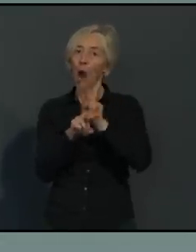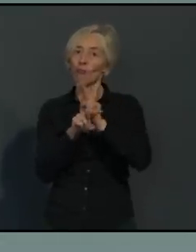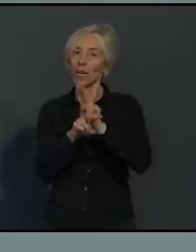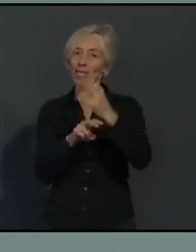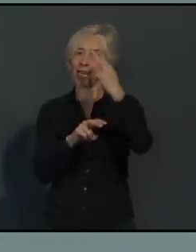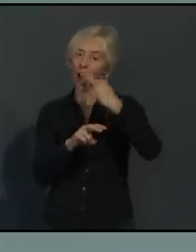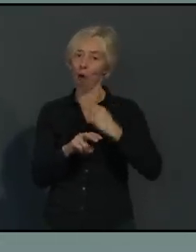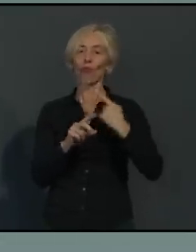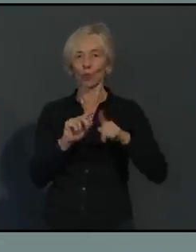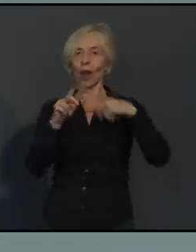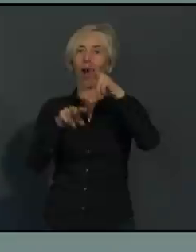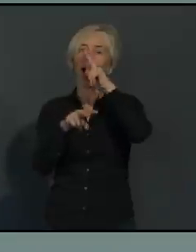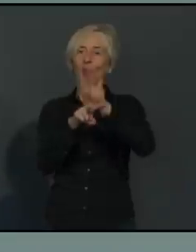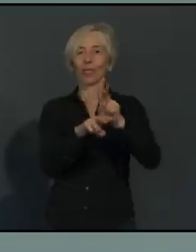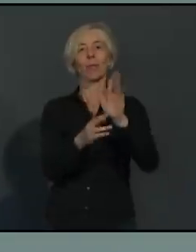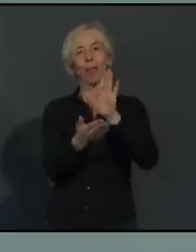und bleiben Sie gesund.